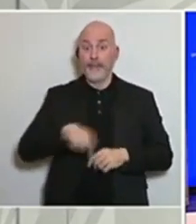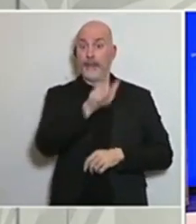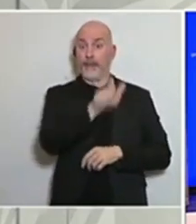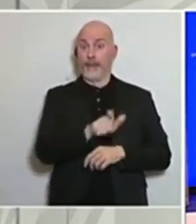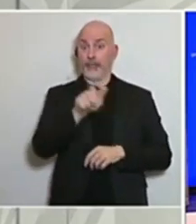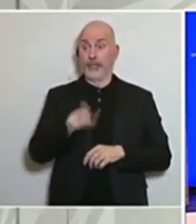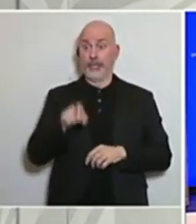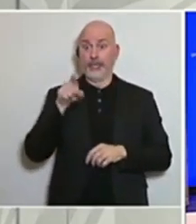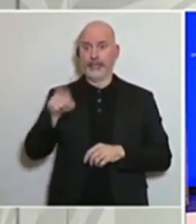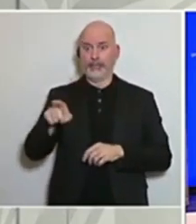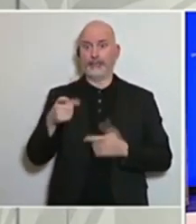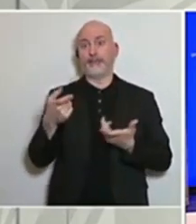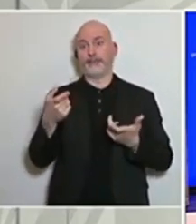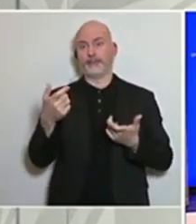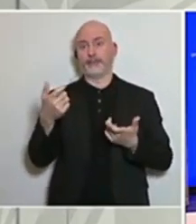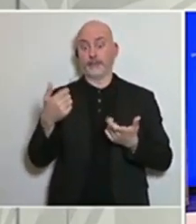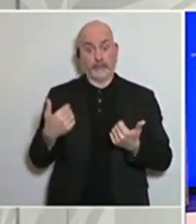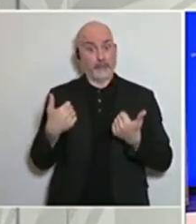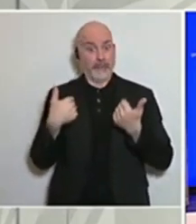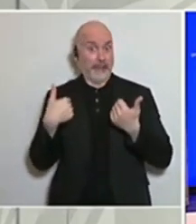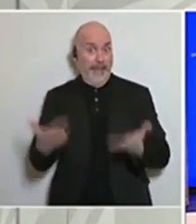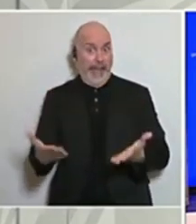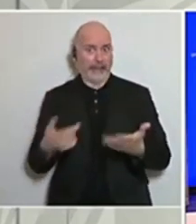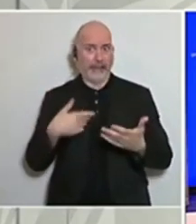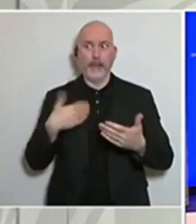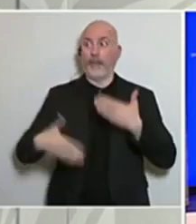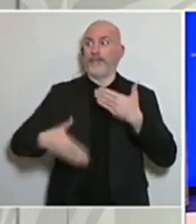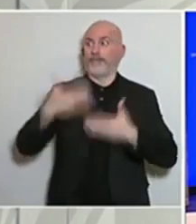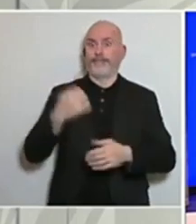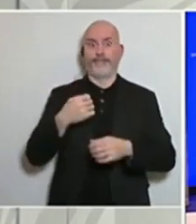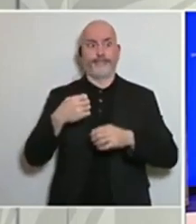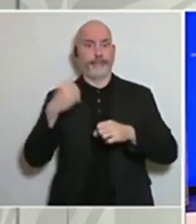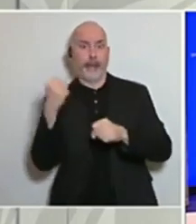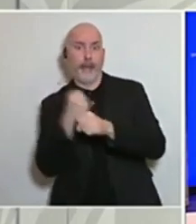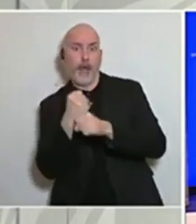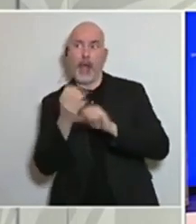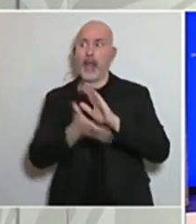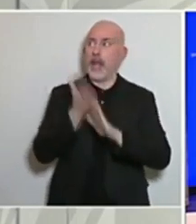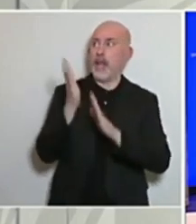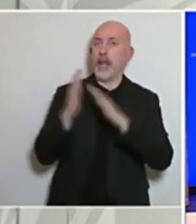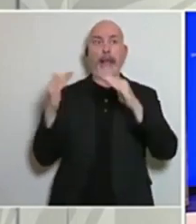començaran tan ben aviat la seva activitat laboral fora dels seus domicilis.